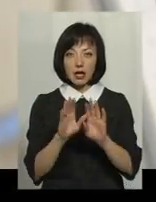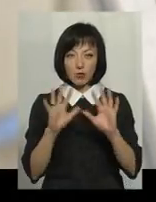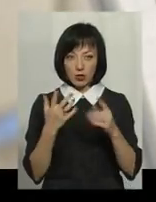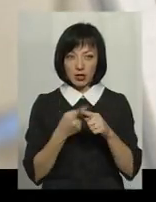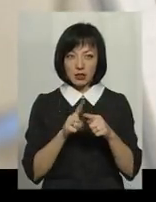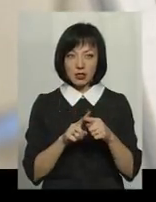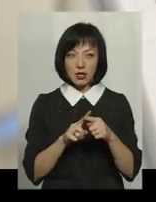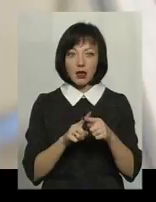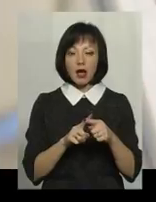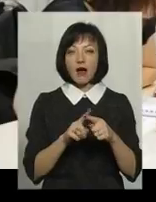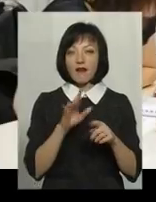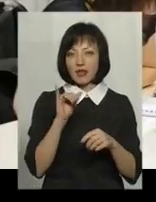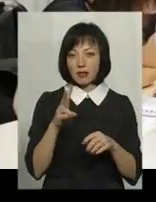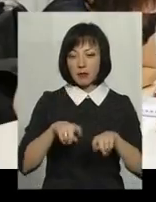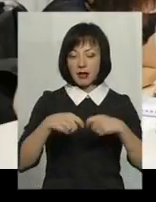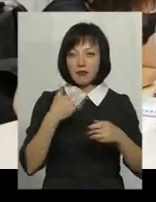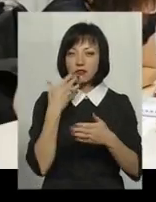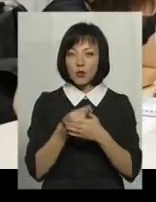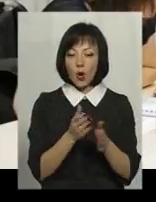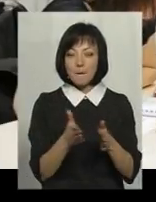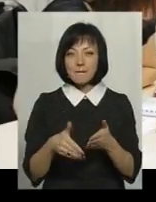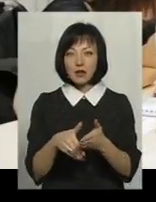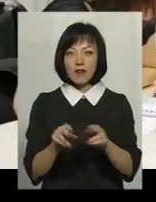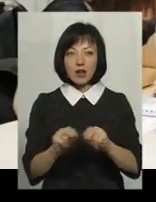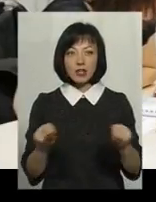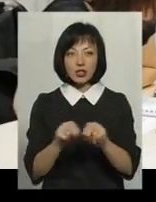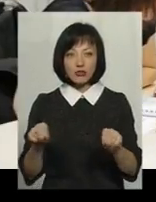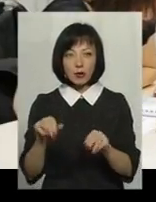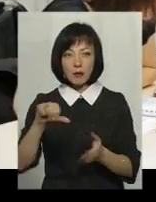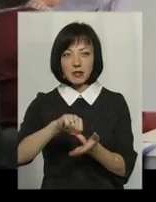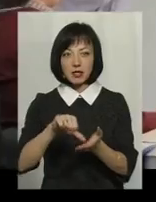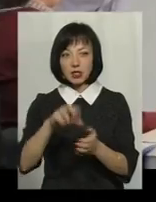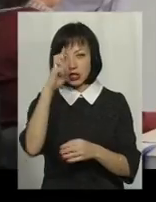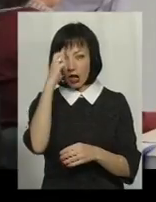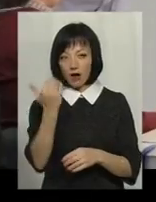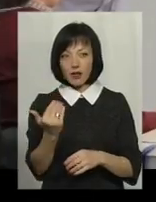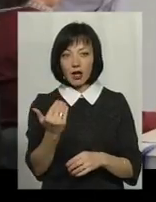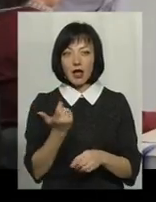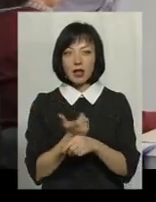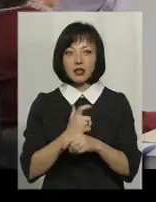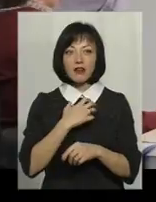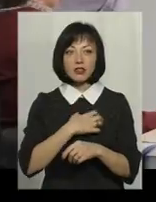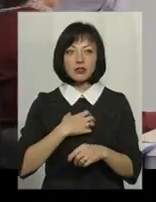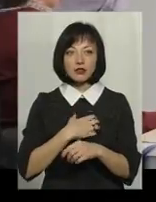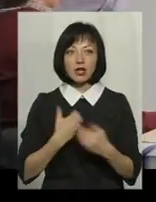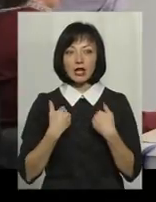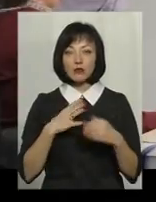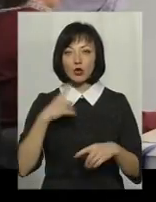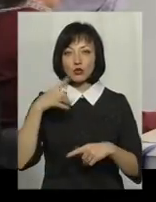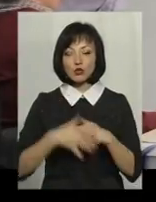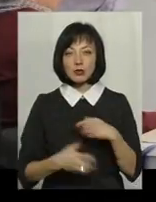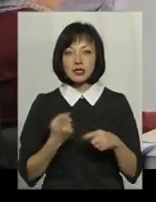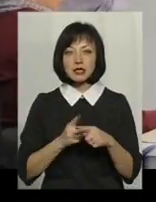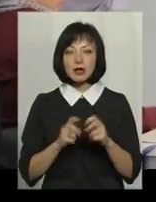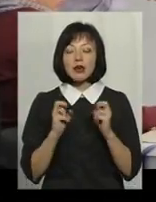Іфор передавав свою методологію викладачам КМБС і представникам держави. Найважливішим, що для нас було зрозуміти,